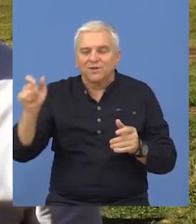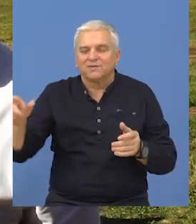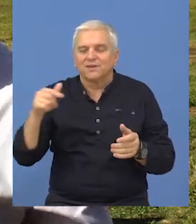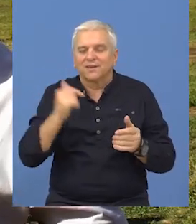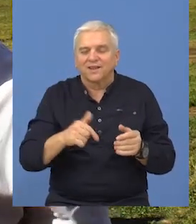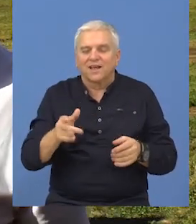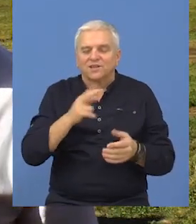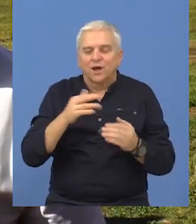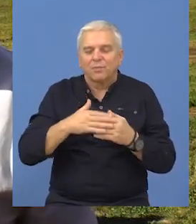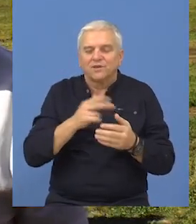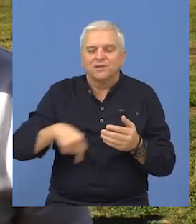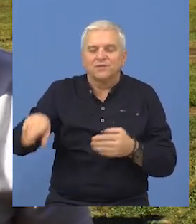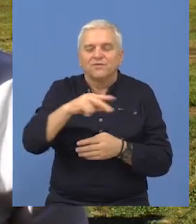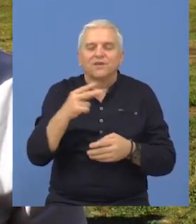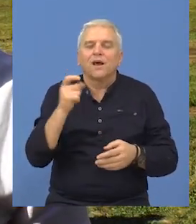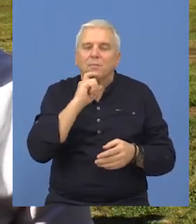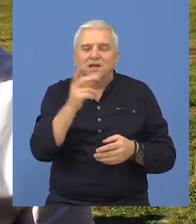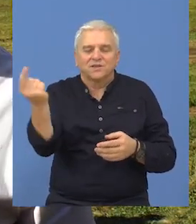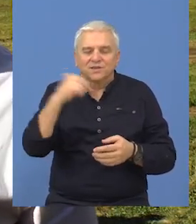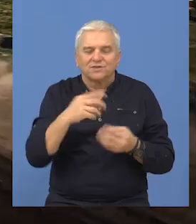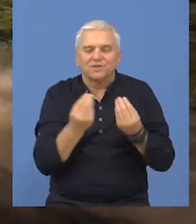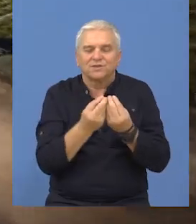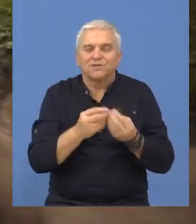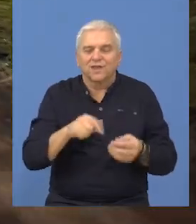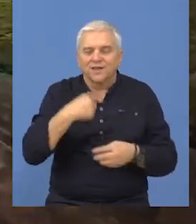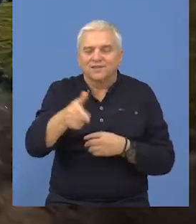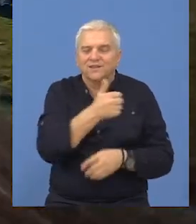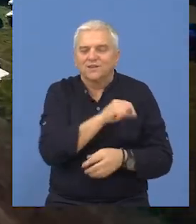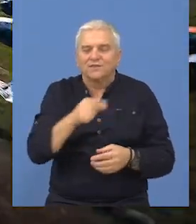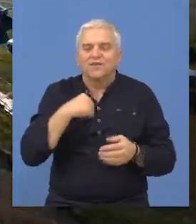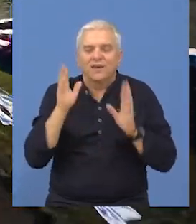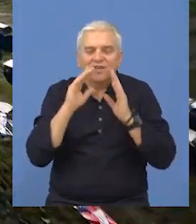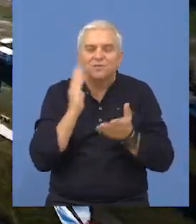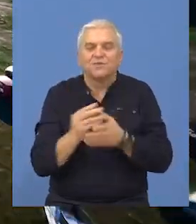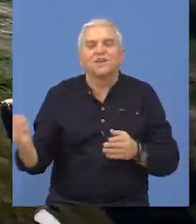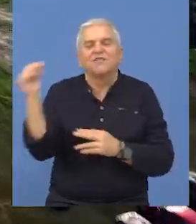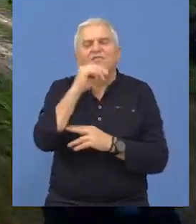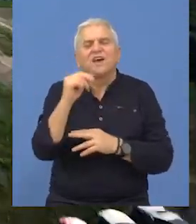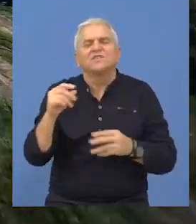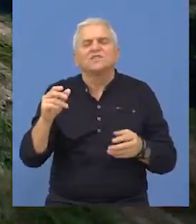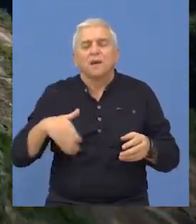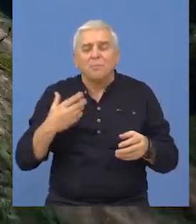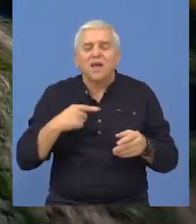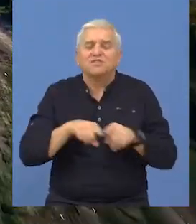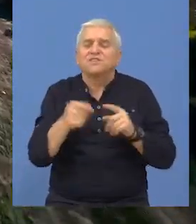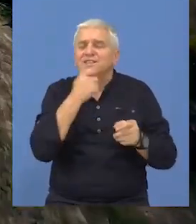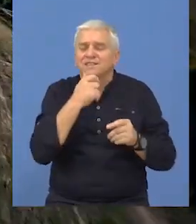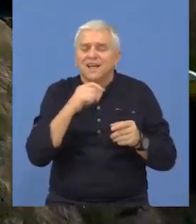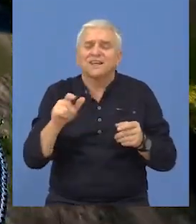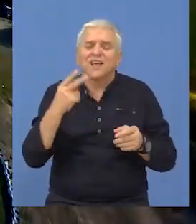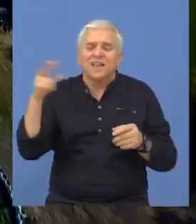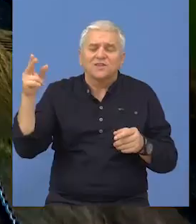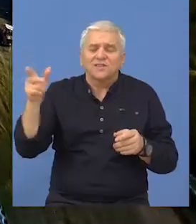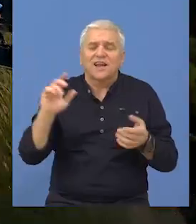iz naše okoljine, tako i iz Mađarske. Nadamo se da će sledeće godine biti veći broj i mlađih, i naših